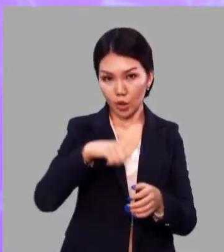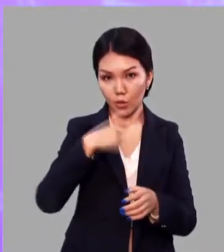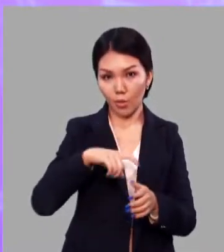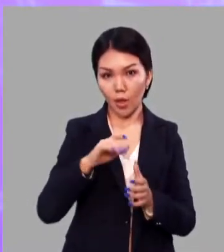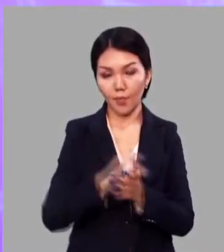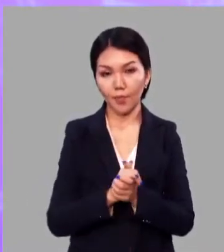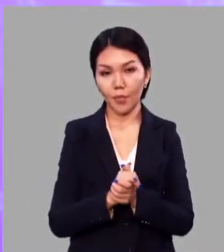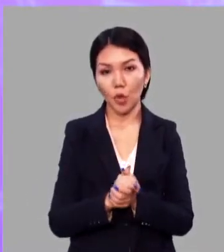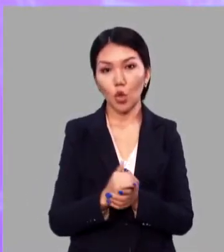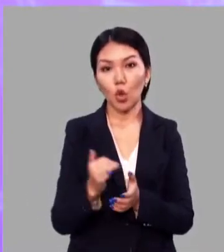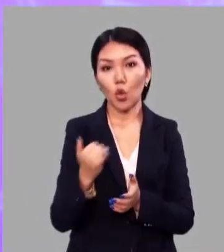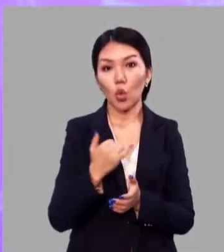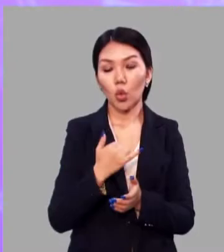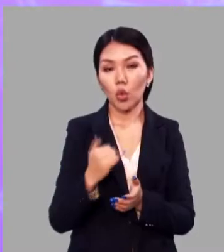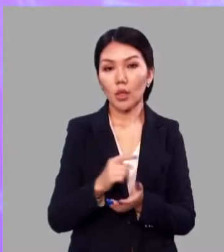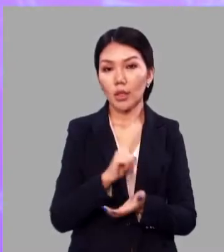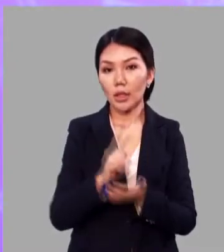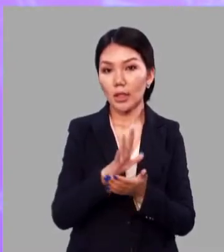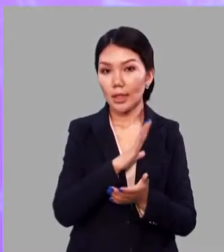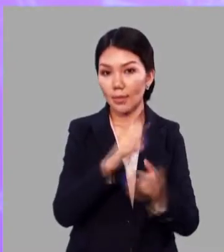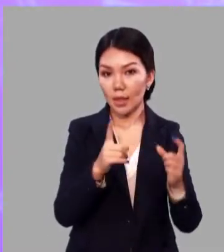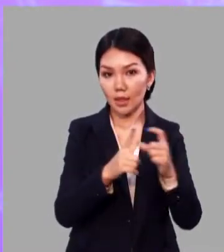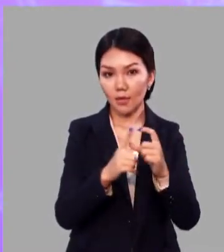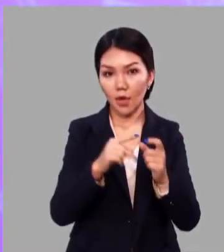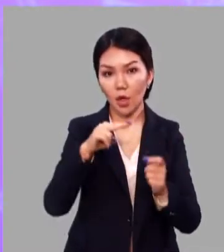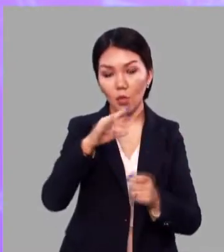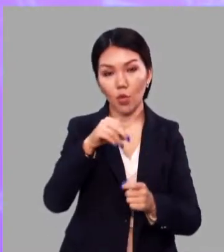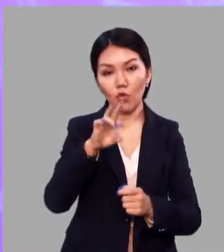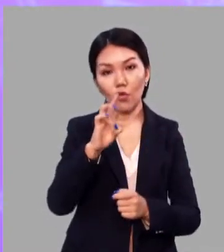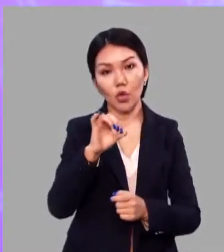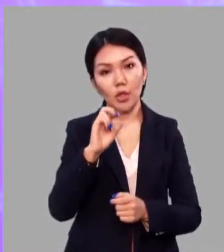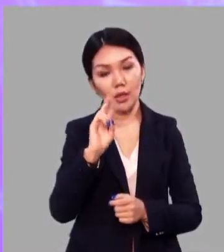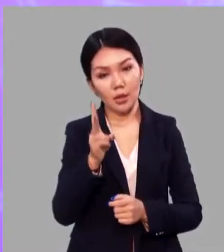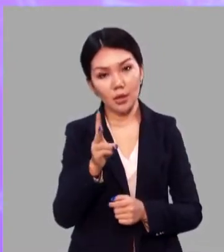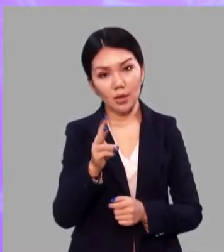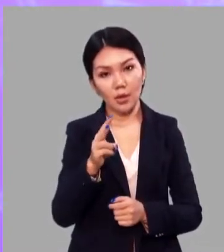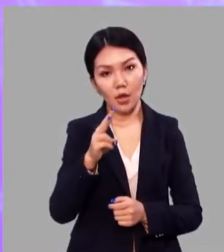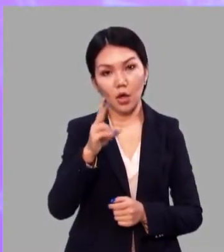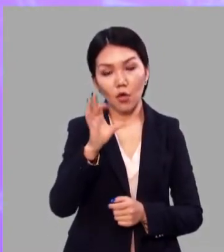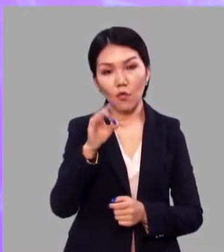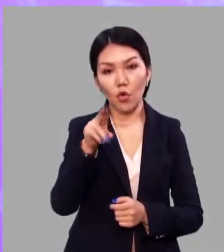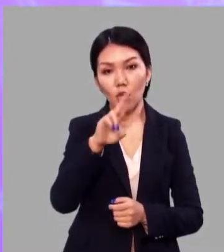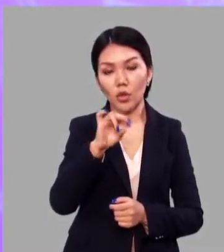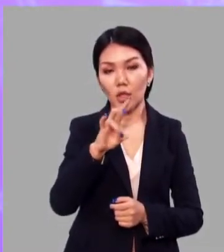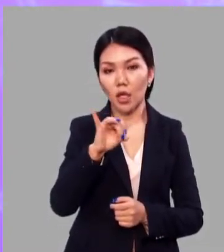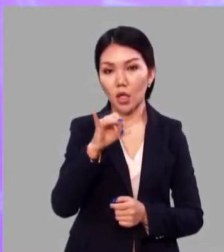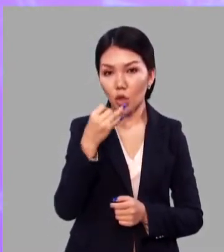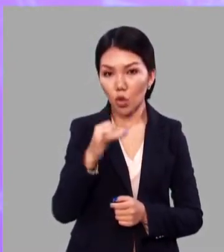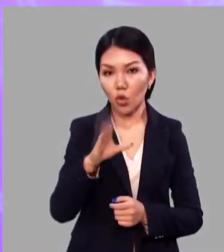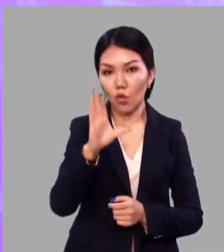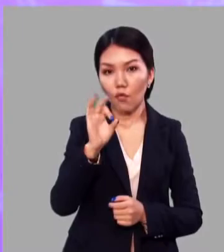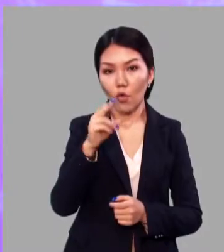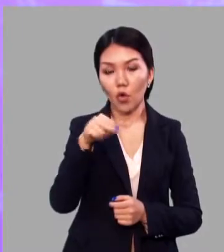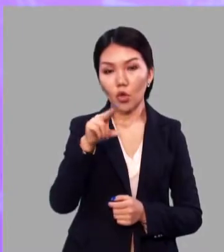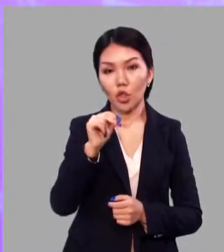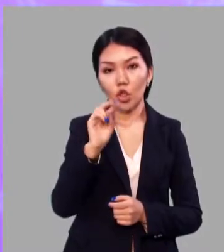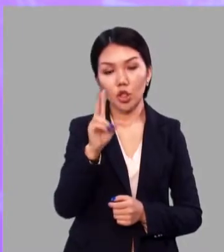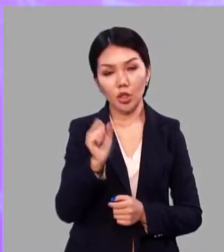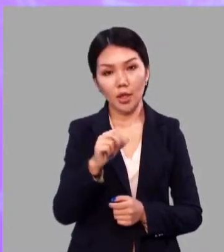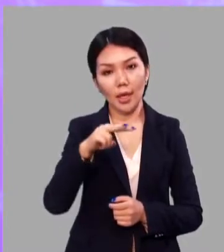проверим себя. У нас получились слова. Подводник, водяной, водичка.